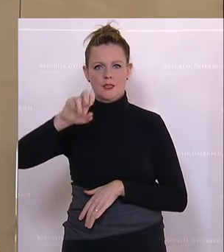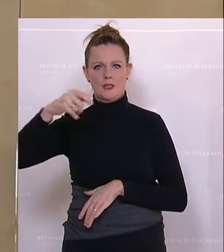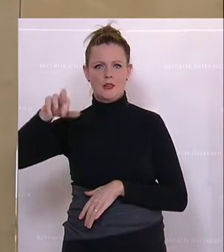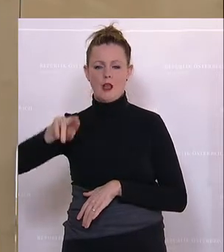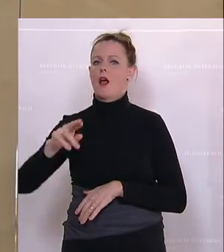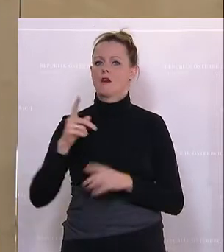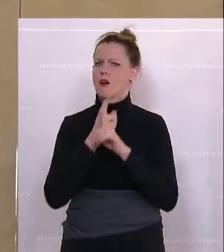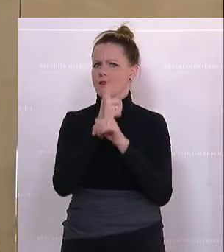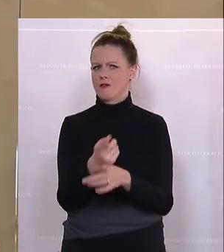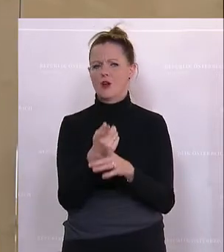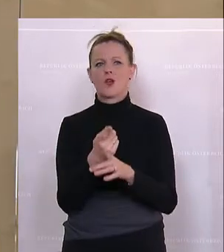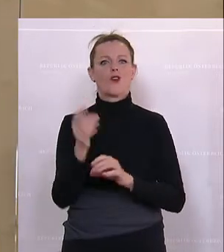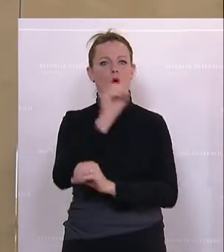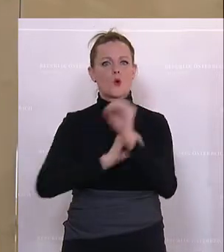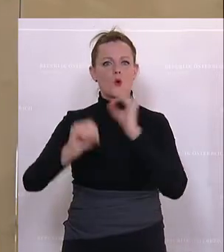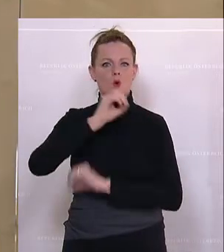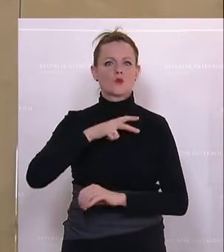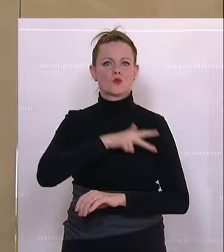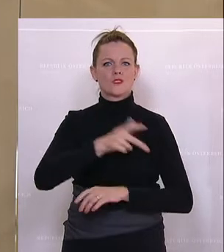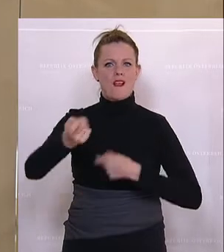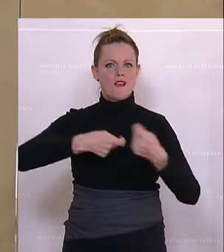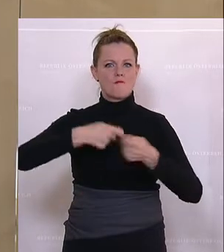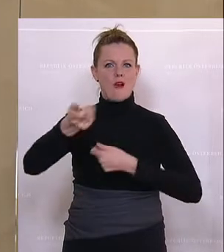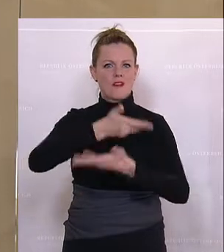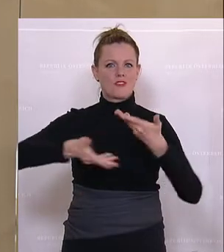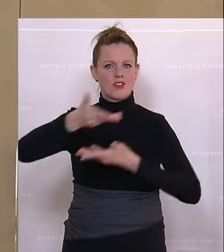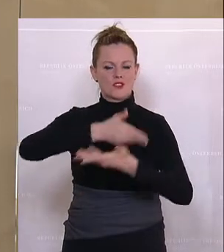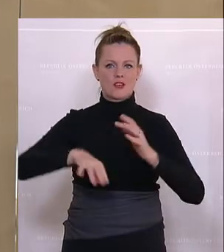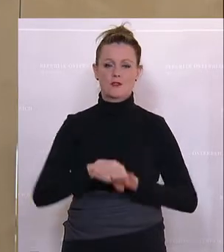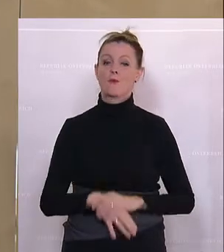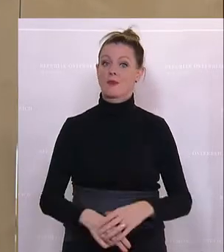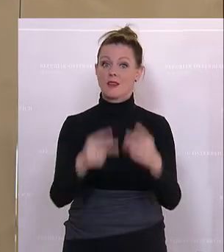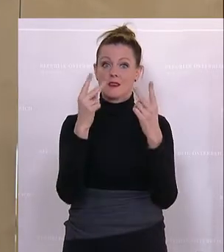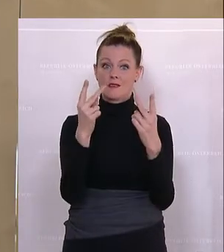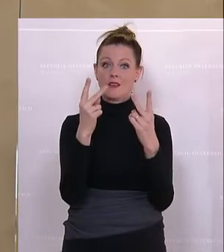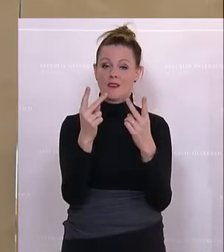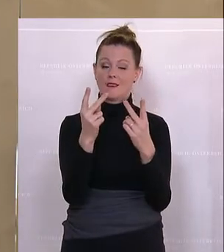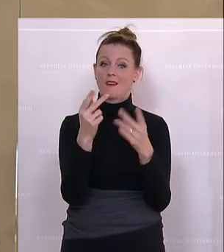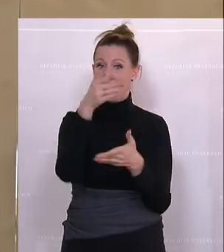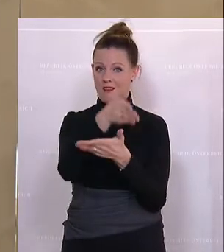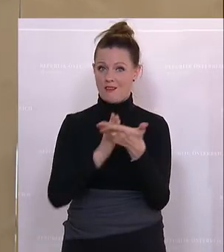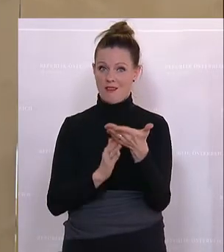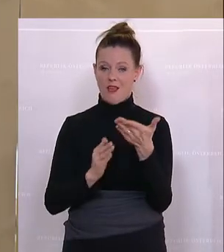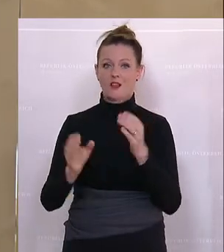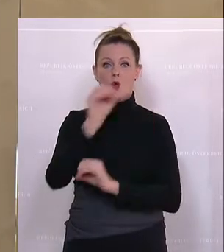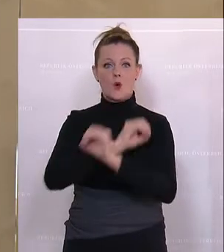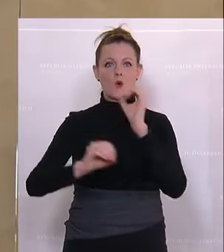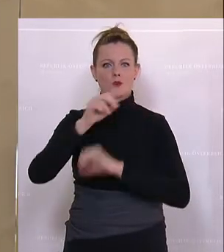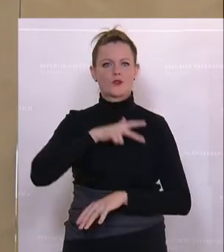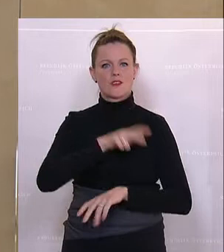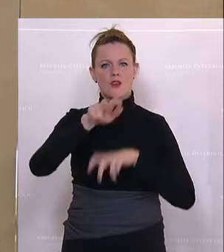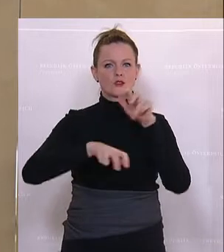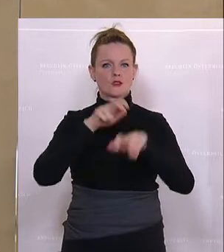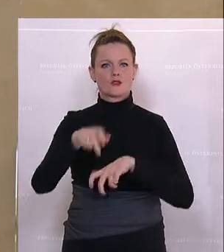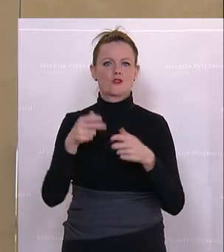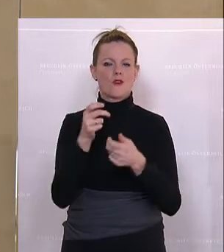der ökosozialen Marktwirtschaft. Und das zentrale Element dieser ökosozialen Steuerreform ist ganz